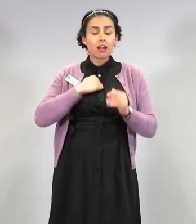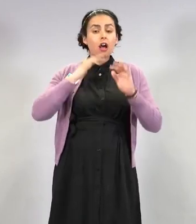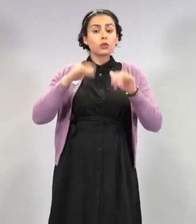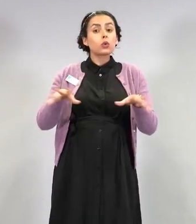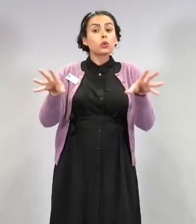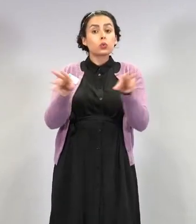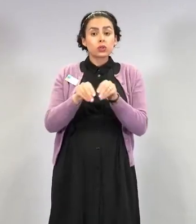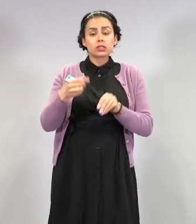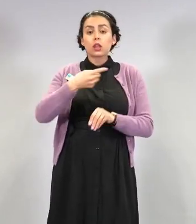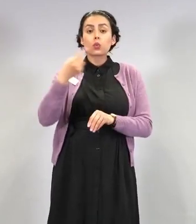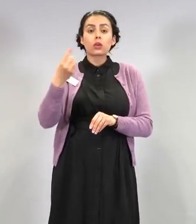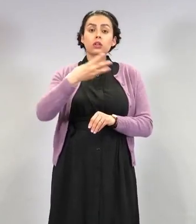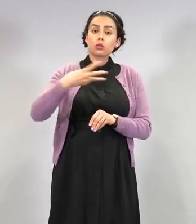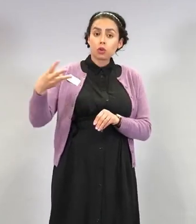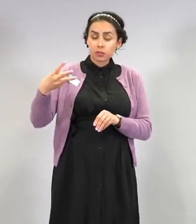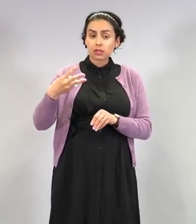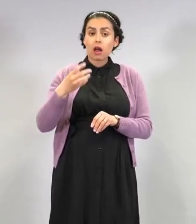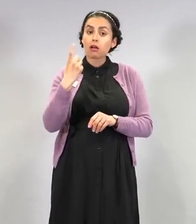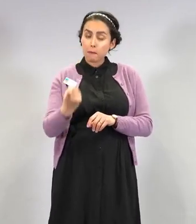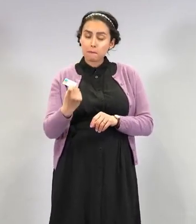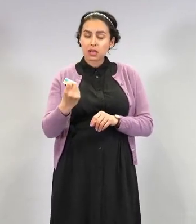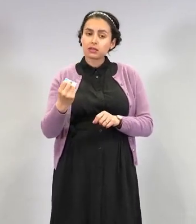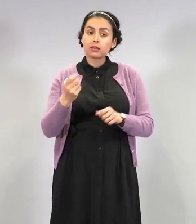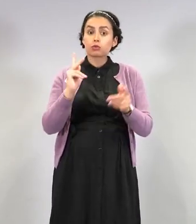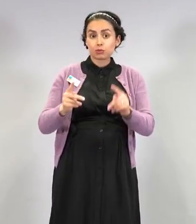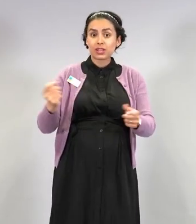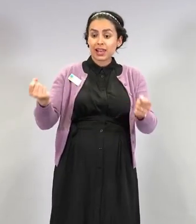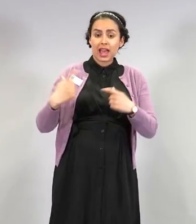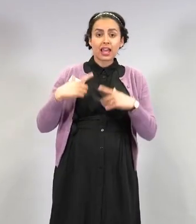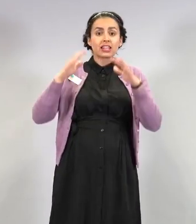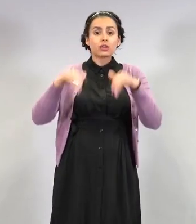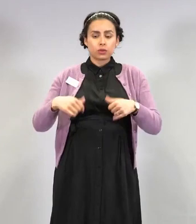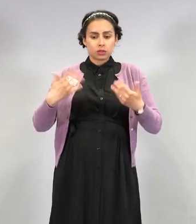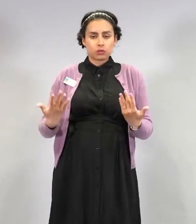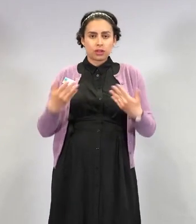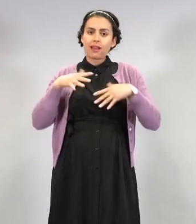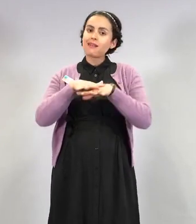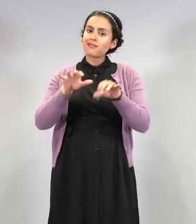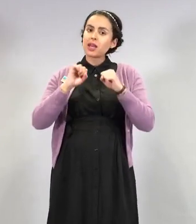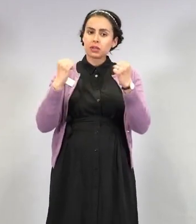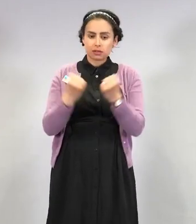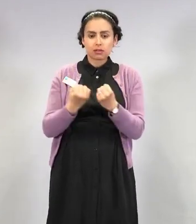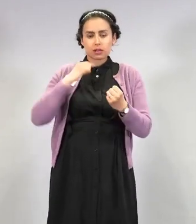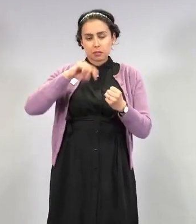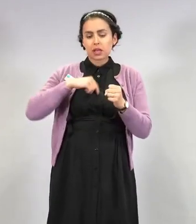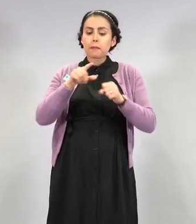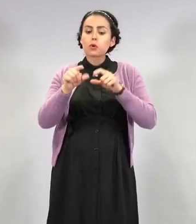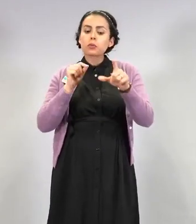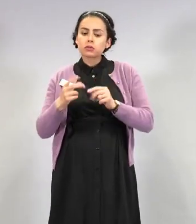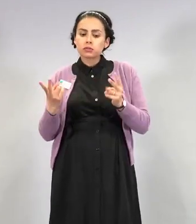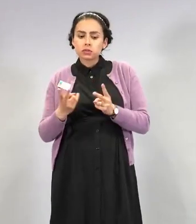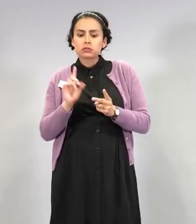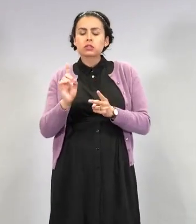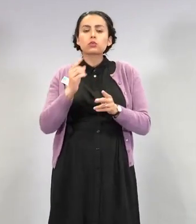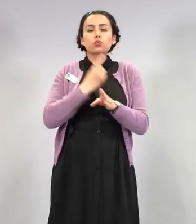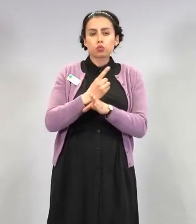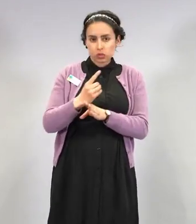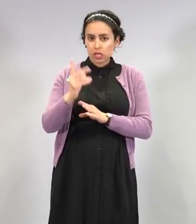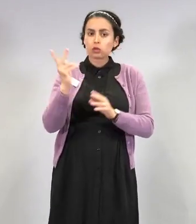kappaletta. Tähän webinaariin olemme poimineet niistä sellaisia, jotka toistuvat kaikkein useimmin.